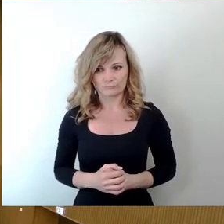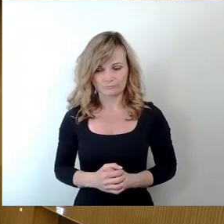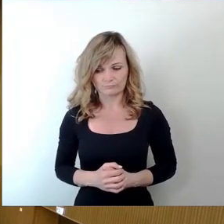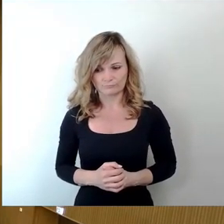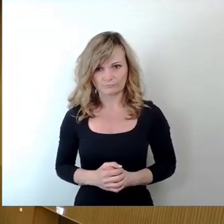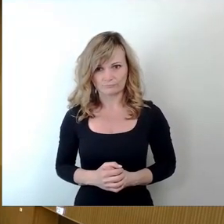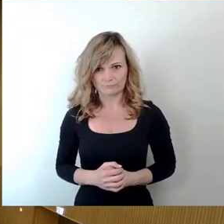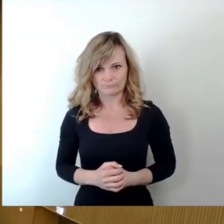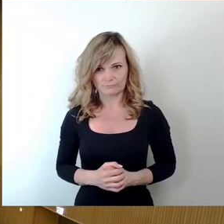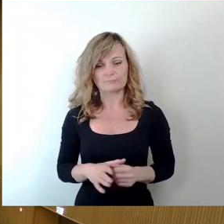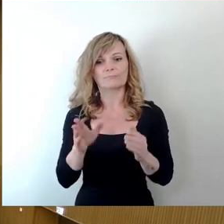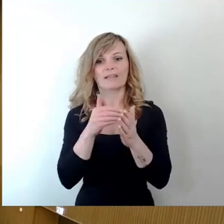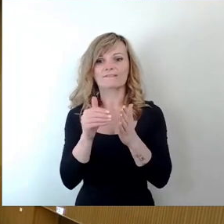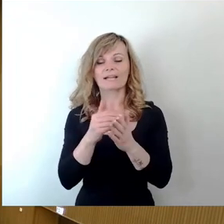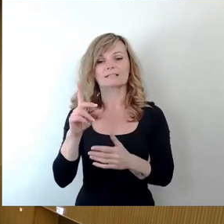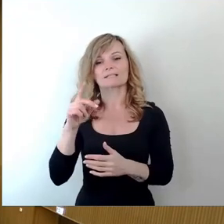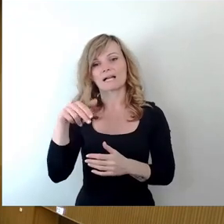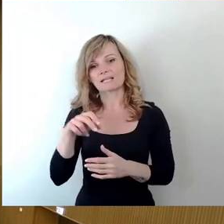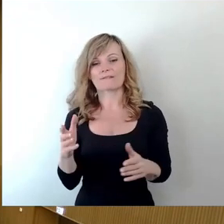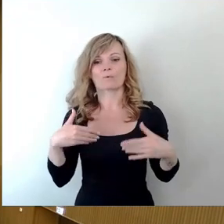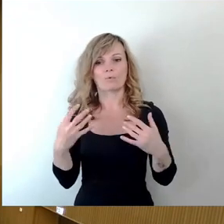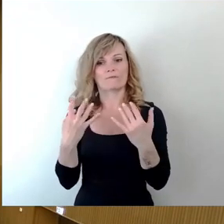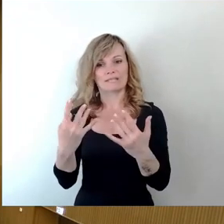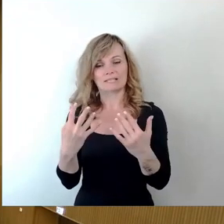Dann machen wir weiter, Dana Frohwieser, SPD-Fraktion.